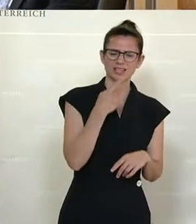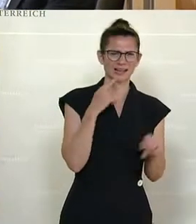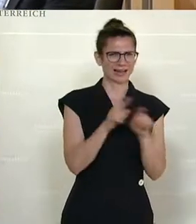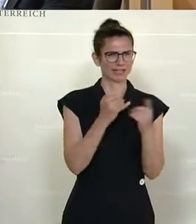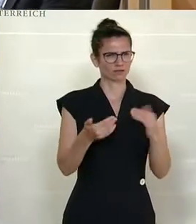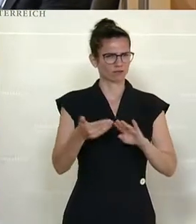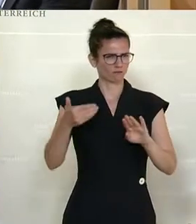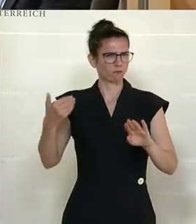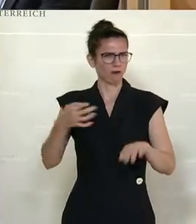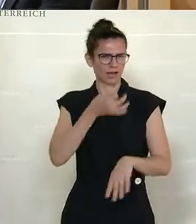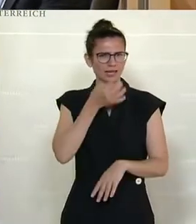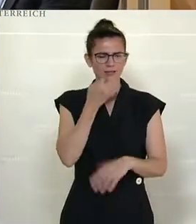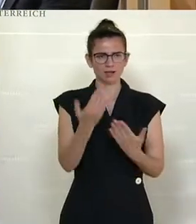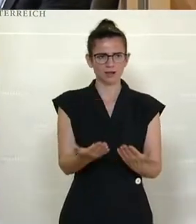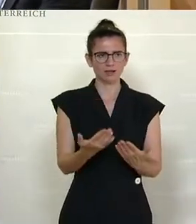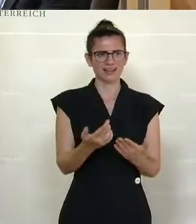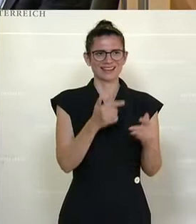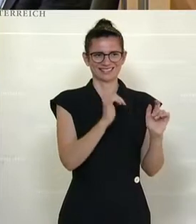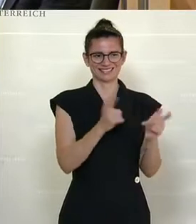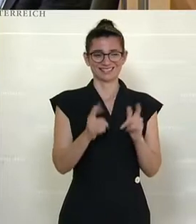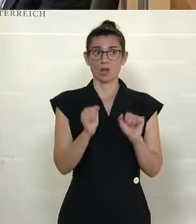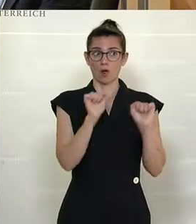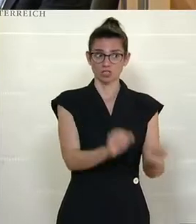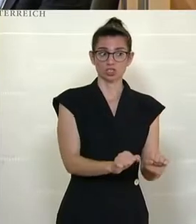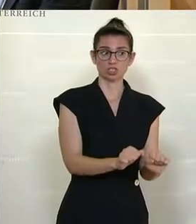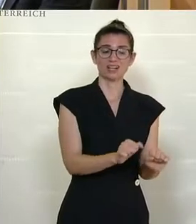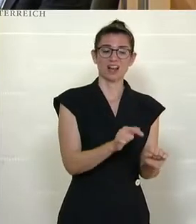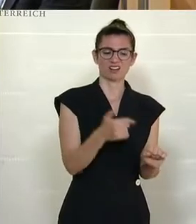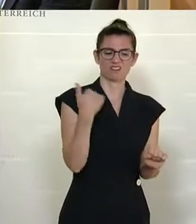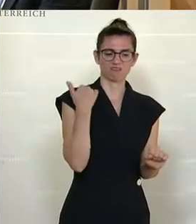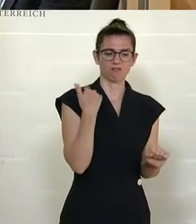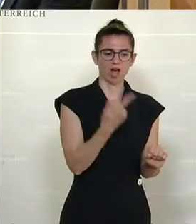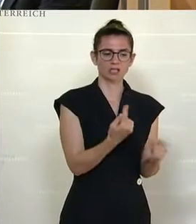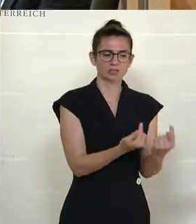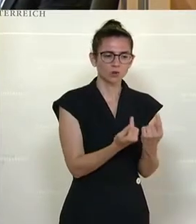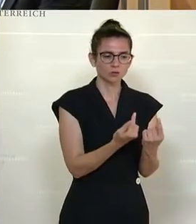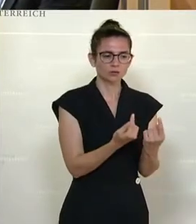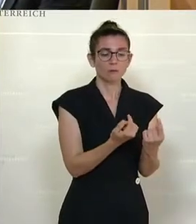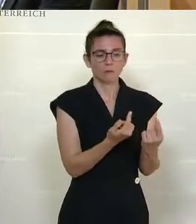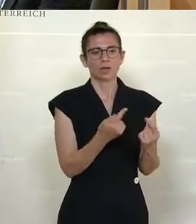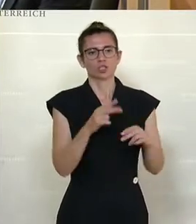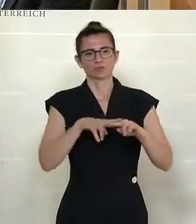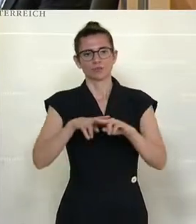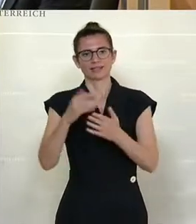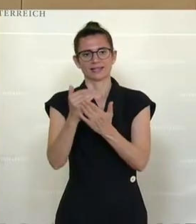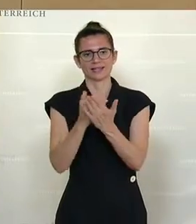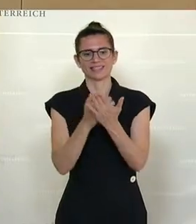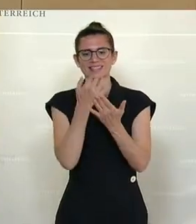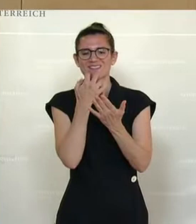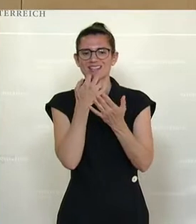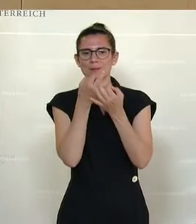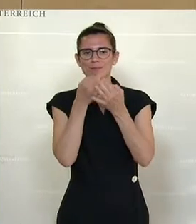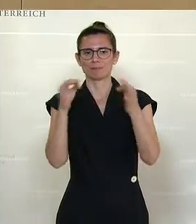dieser Terroranschlag zum Anlass genommen worden ist, einige logistische Verbesserungen, die